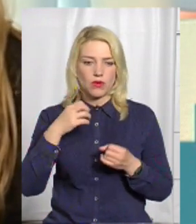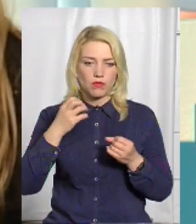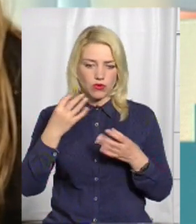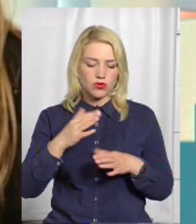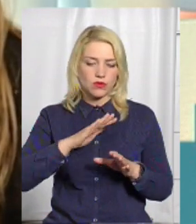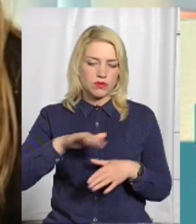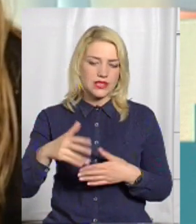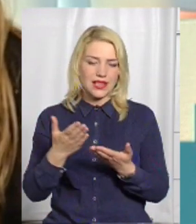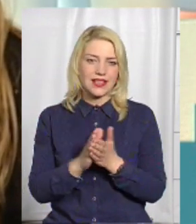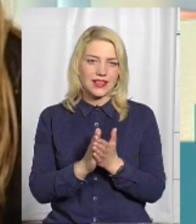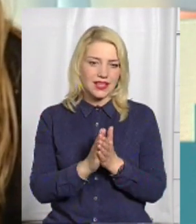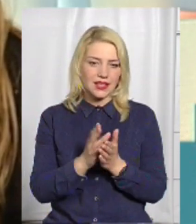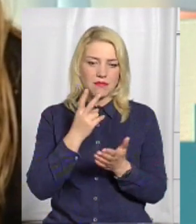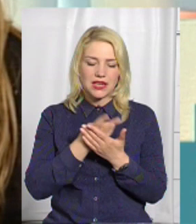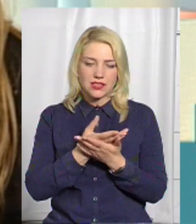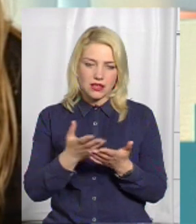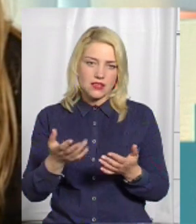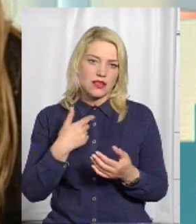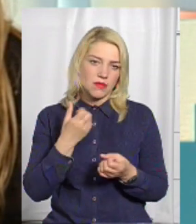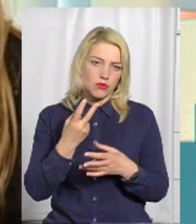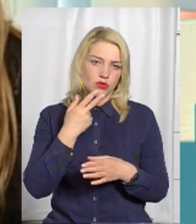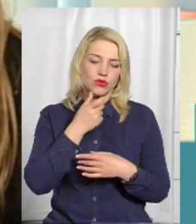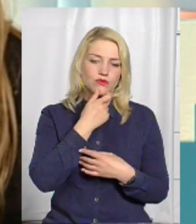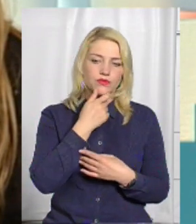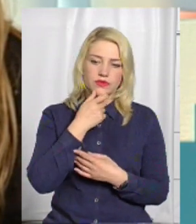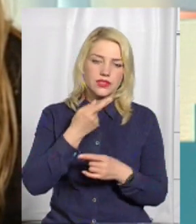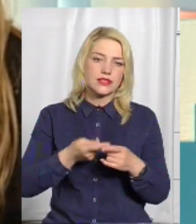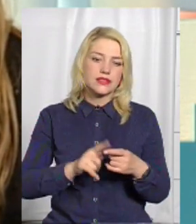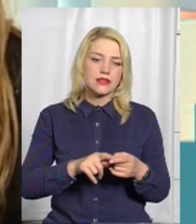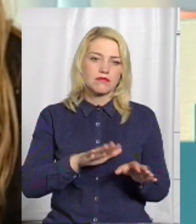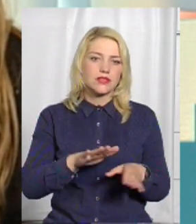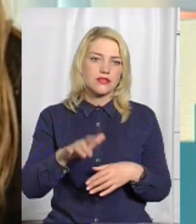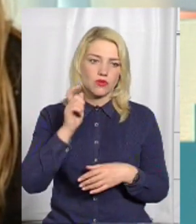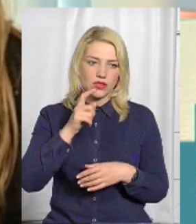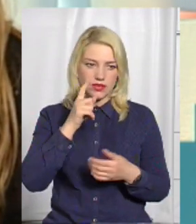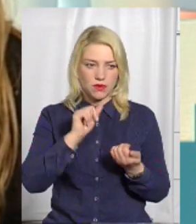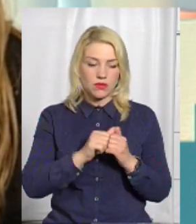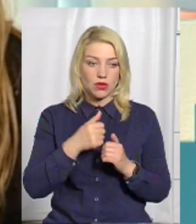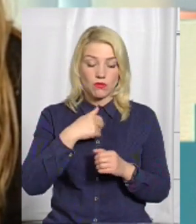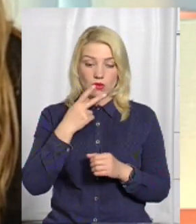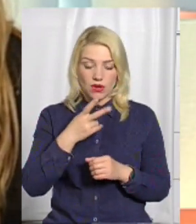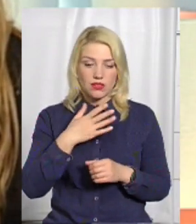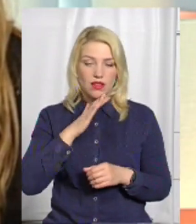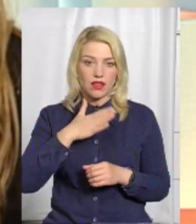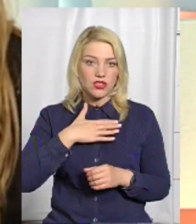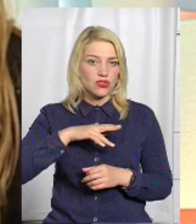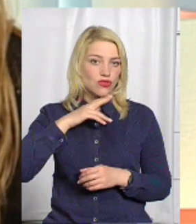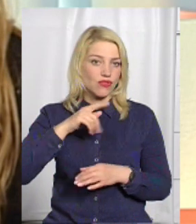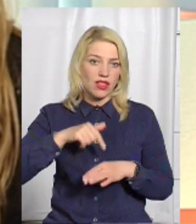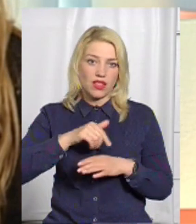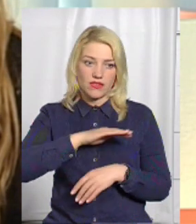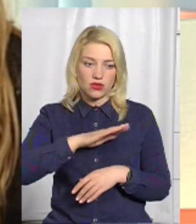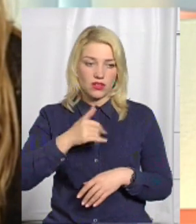дійсно оглянути ці місця краєвиди з пам'ятками. І тут побачили на наше зауваження, вони не відреагували.